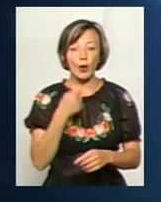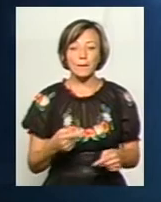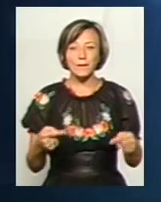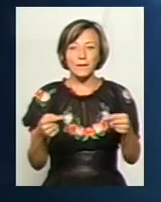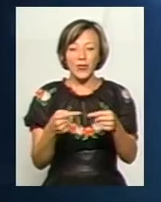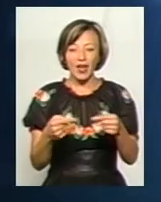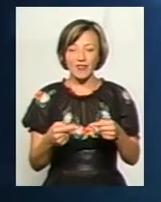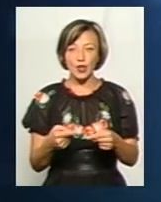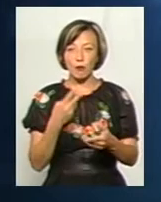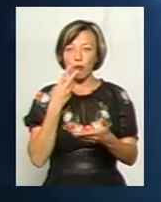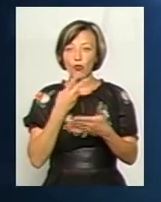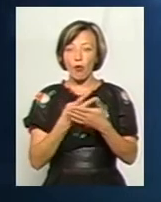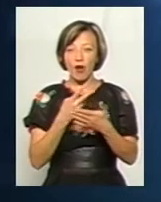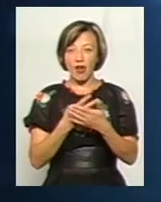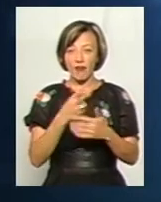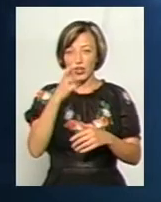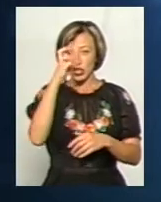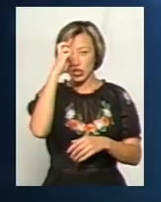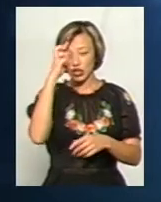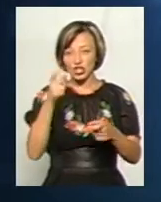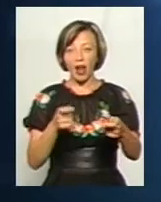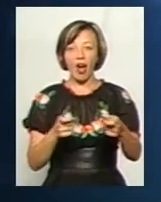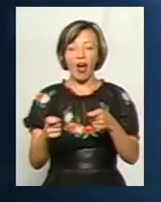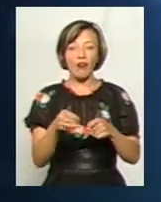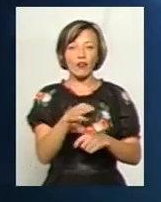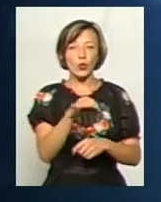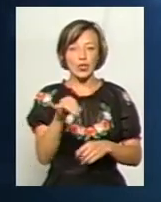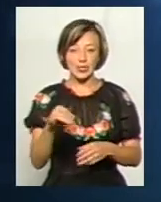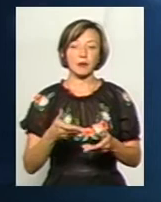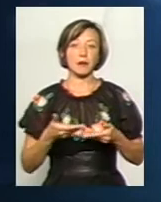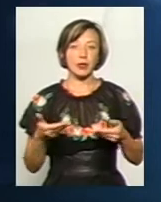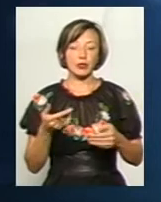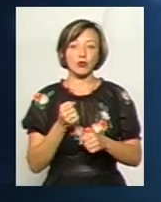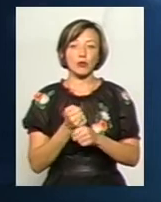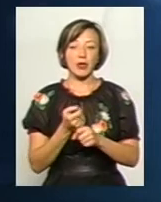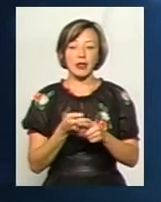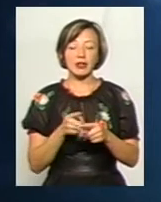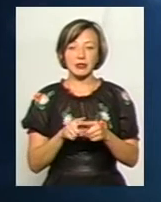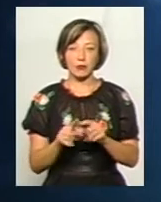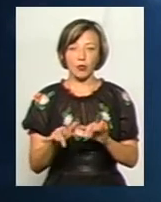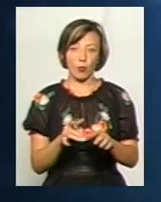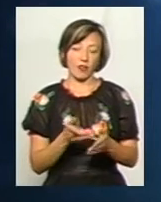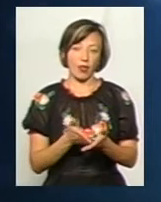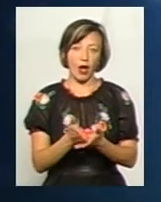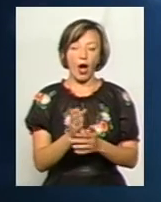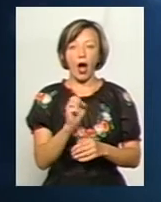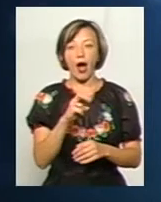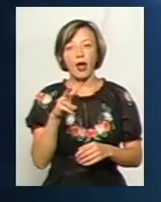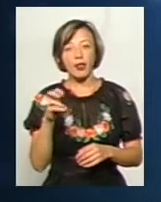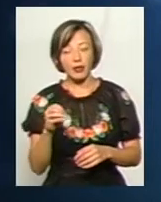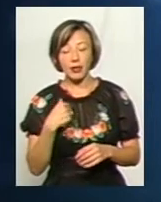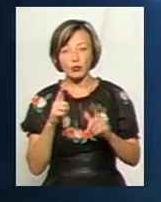державності, і ми зробили деякі кроки в цьому напрямку, я з цим згоден. Але, щоб